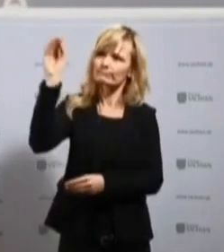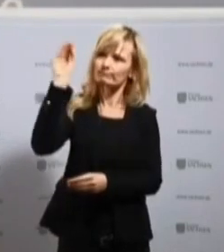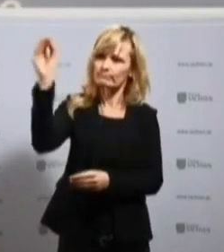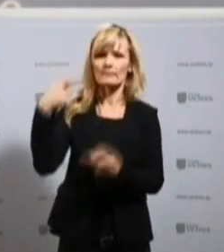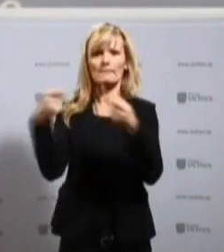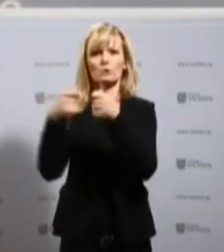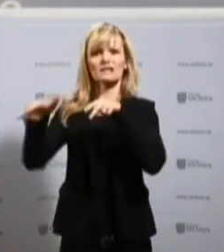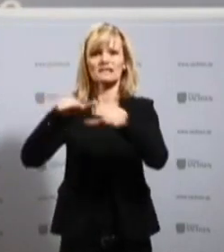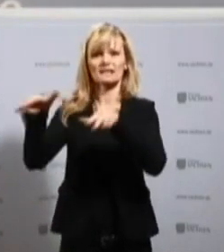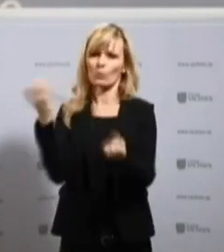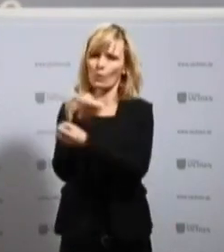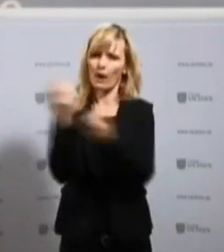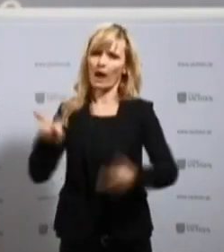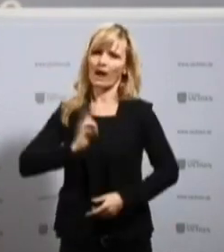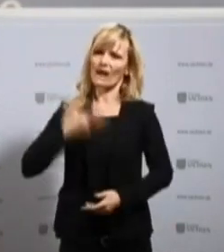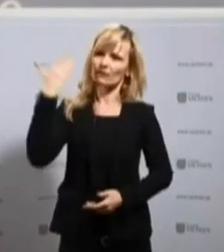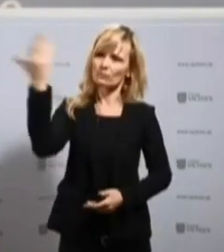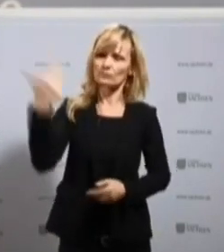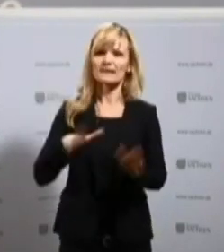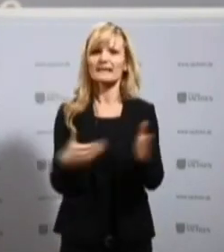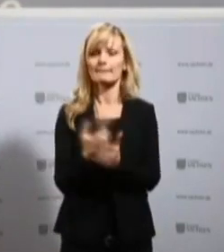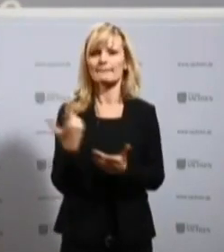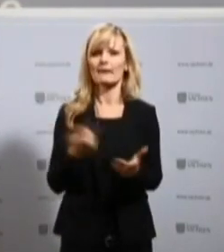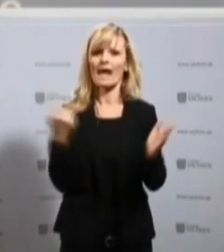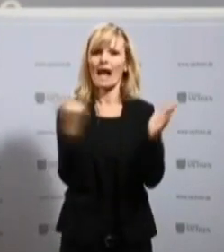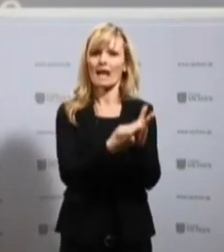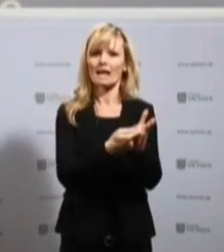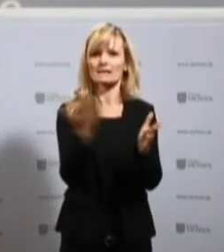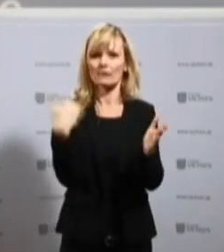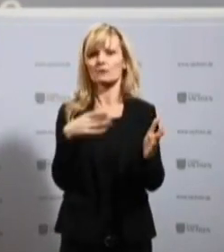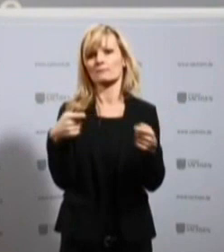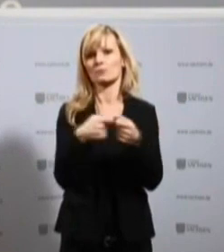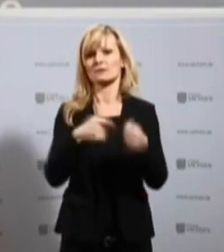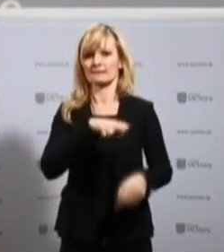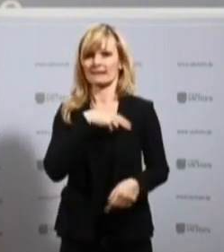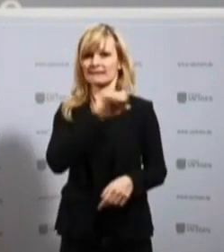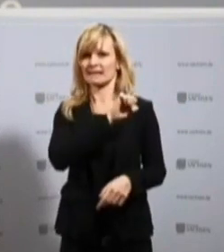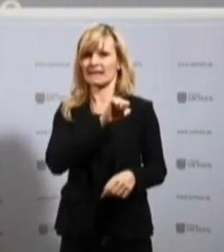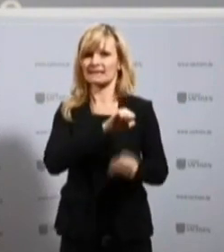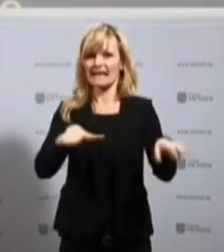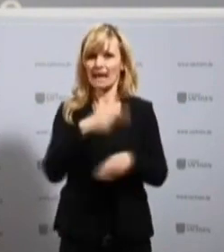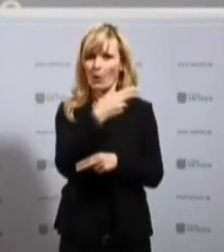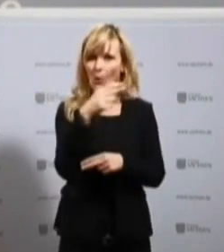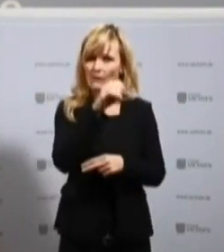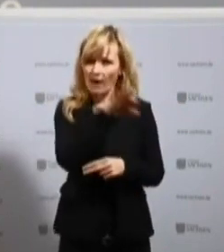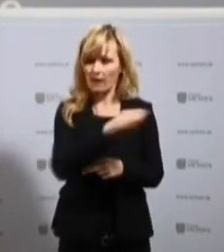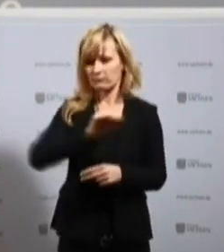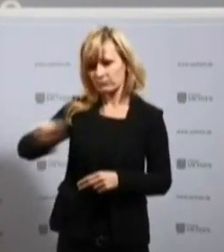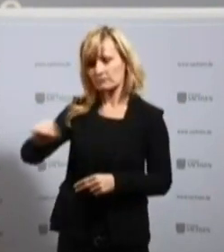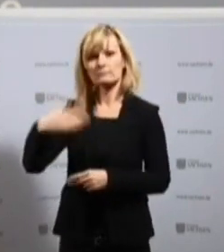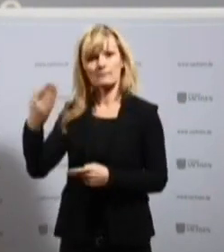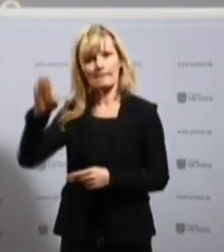geäußert. Es gibt einen Erlass von Bundesminister Seehofer an die Bundespolizei zu kontrollieren.